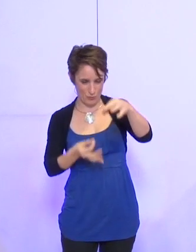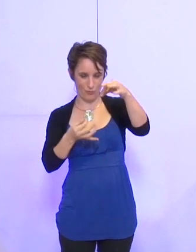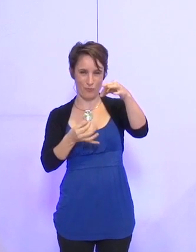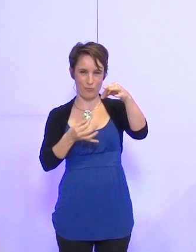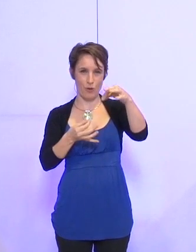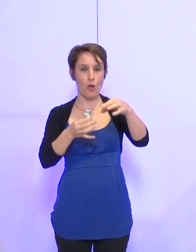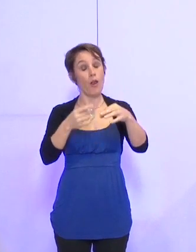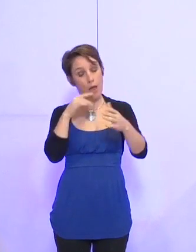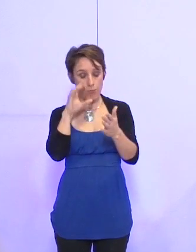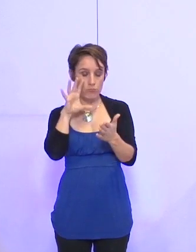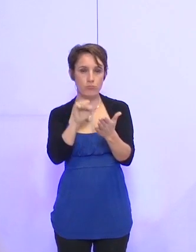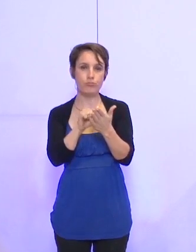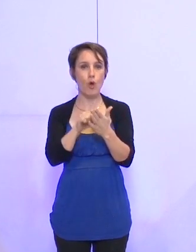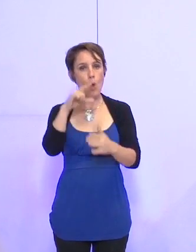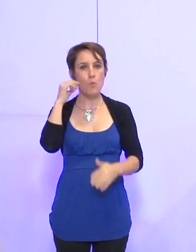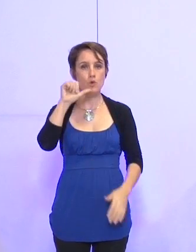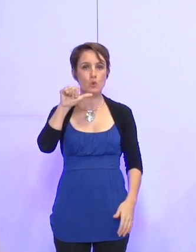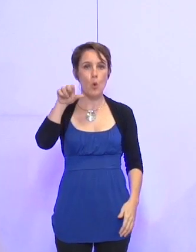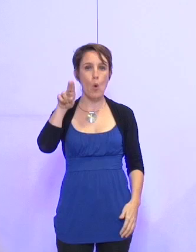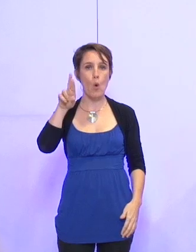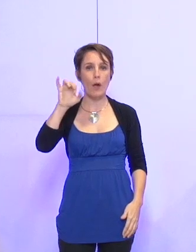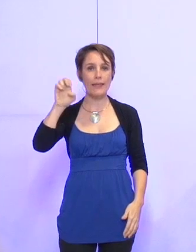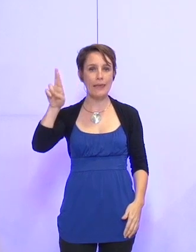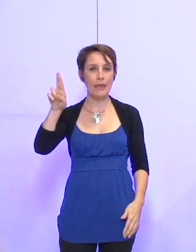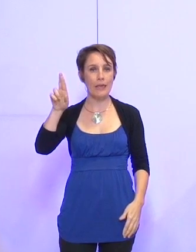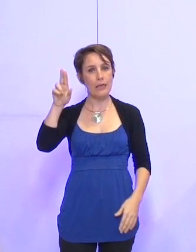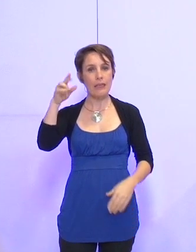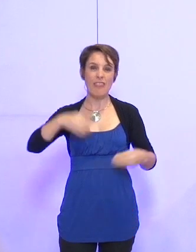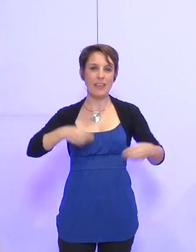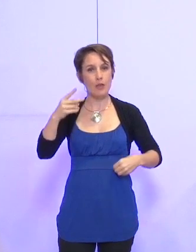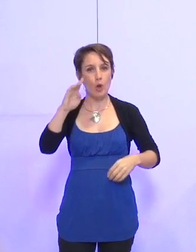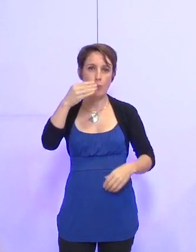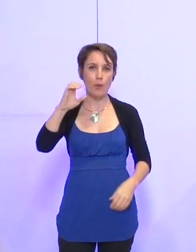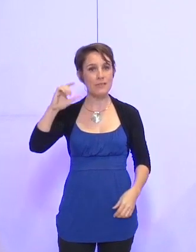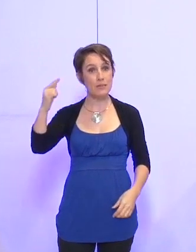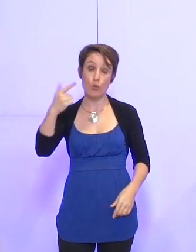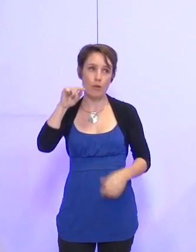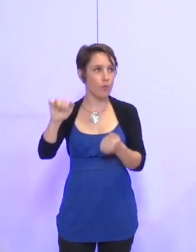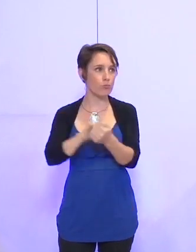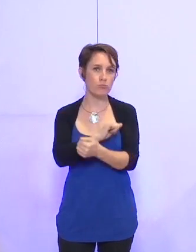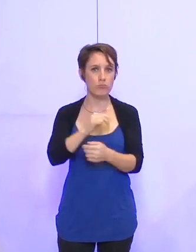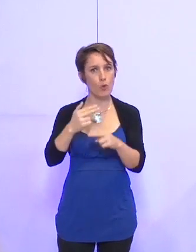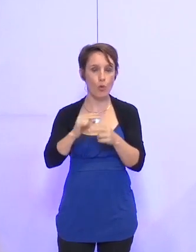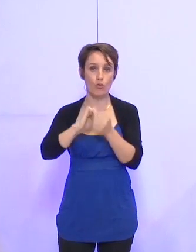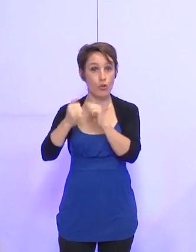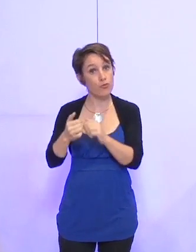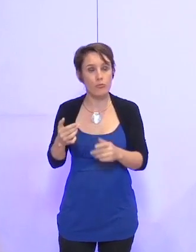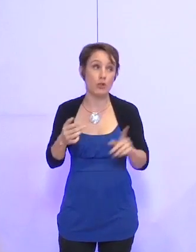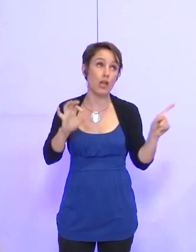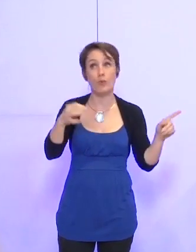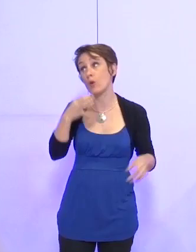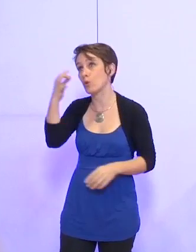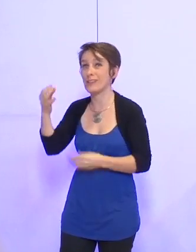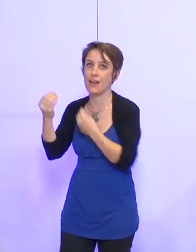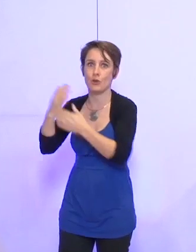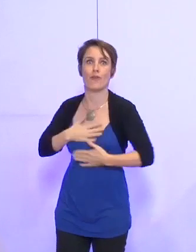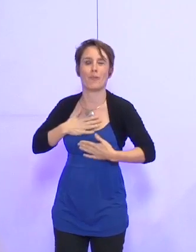Aurier est encore directeur de la MC2, donc je pense qu'il faudra le modifier. On lui dira. Ça ne pas du bien. Oui, mais il sera content de le savoir. La deuxième